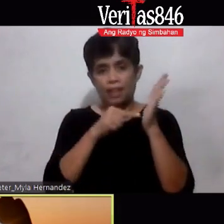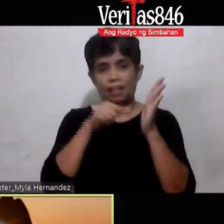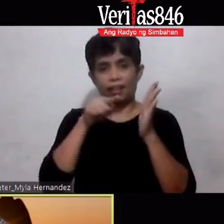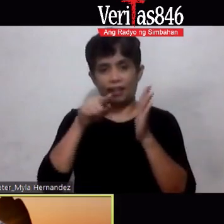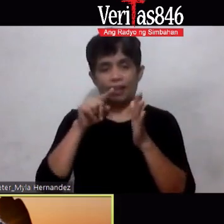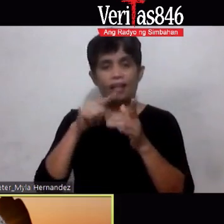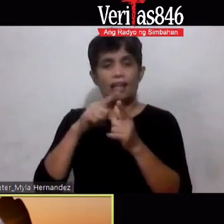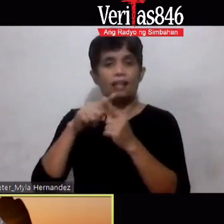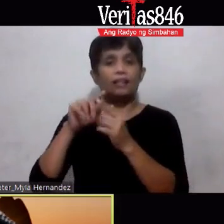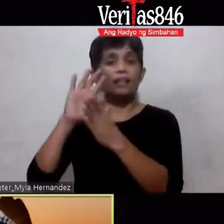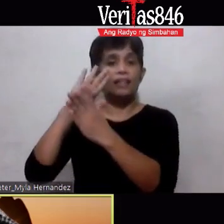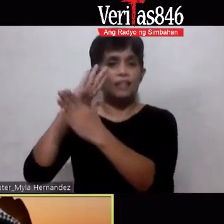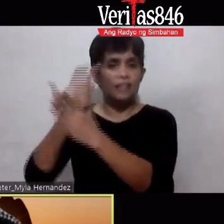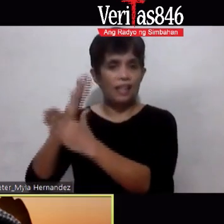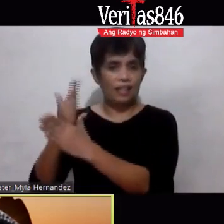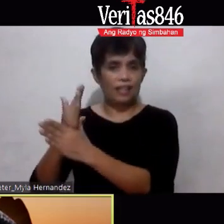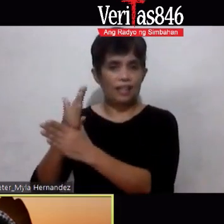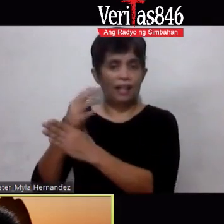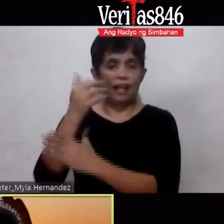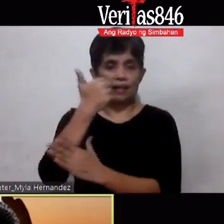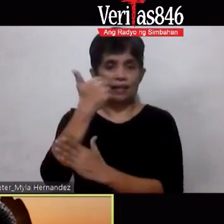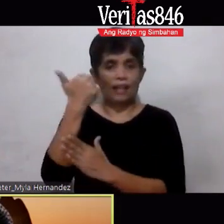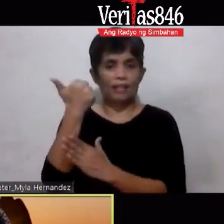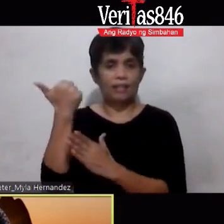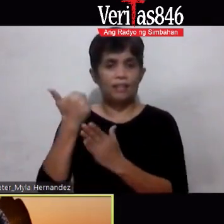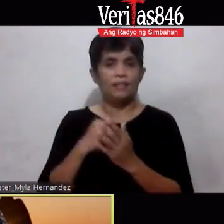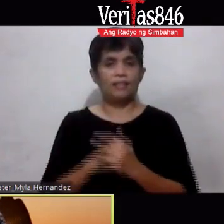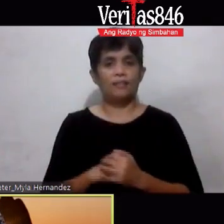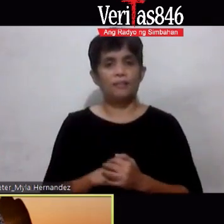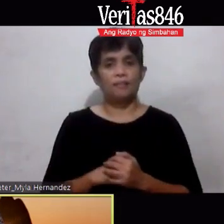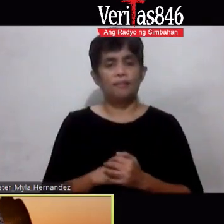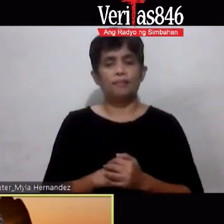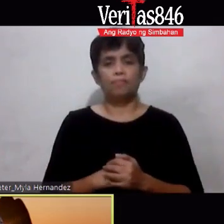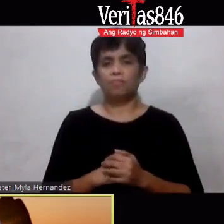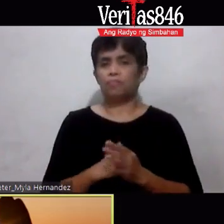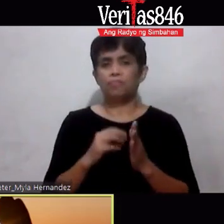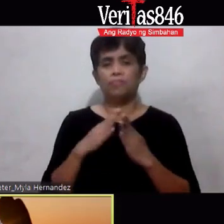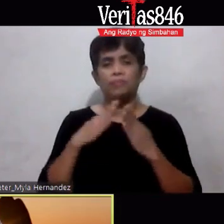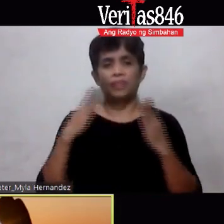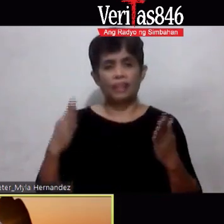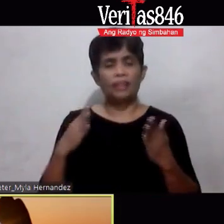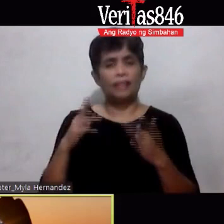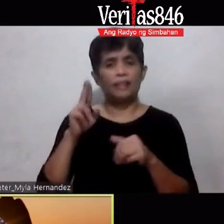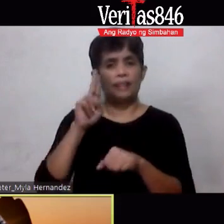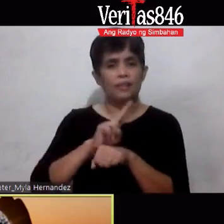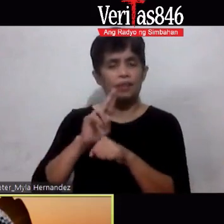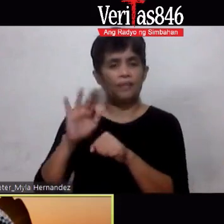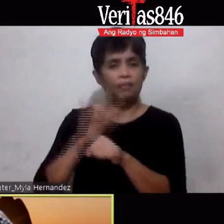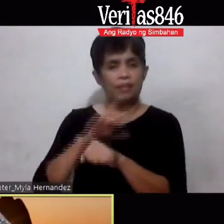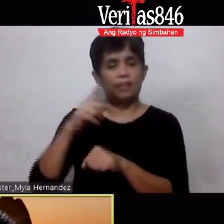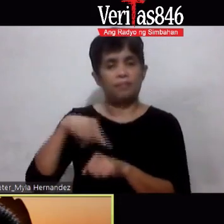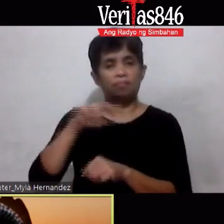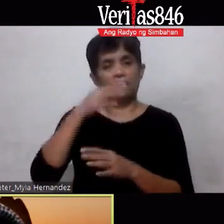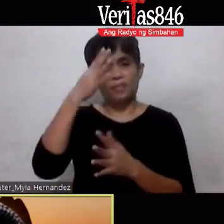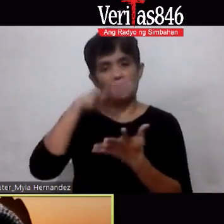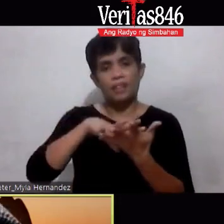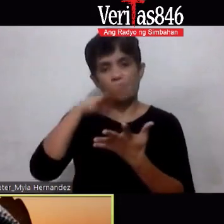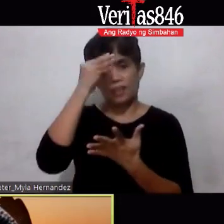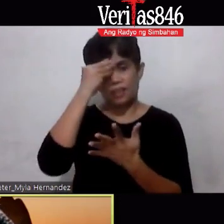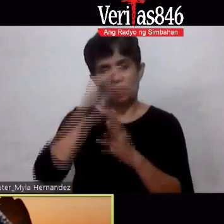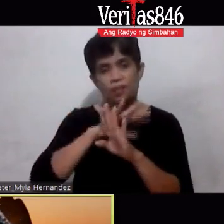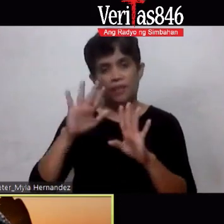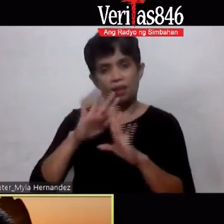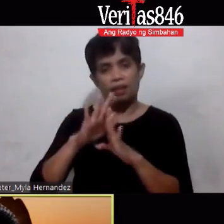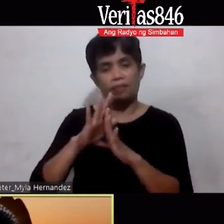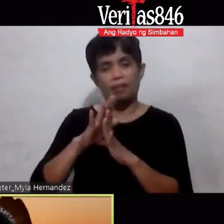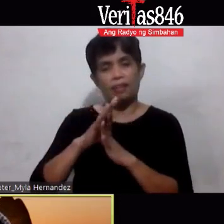page pagkatapos ishare nyo na din po sa iba ayan takalaga pong napakalaking pakinabang sa atin itong ating mga natutunan ay huwag po nating